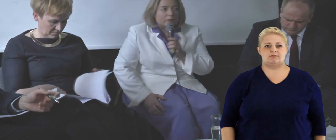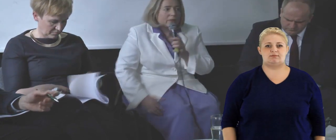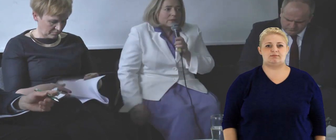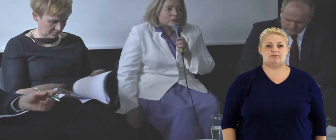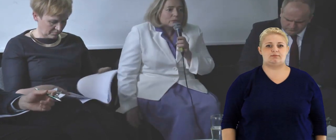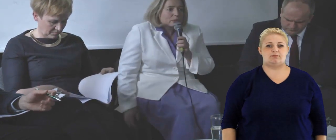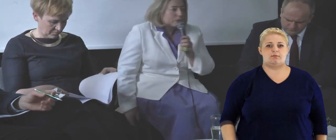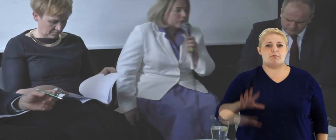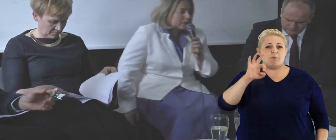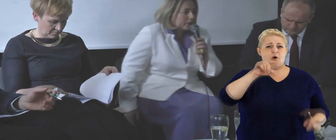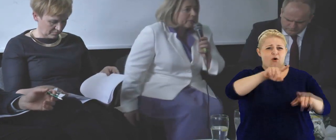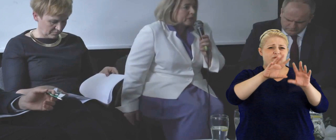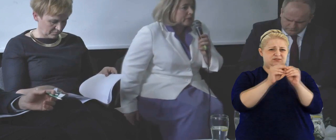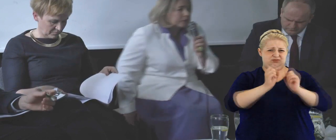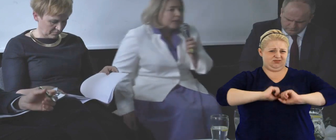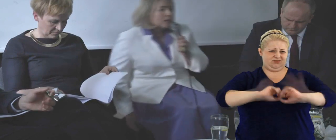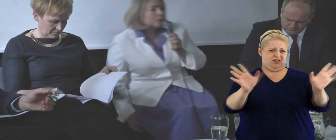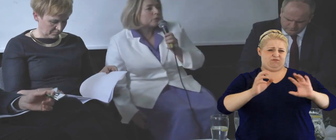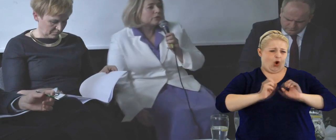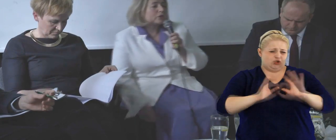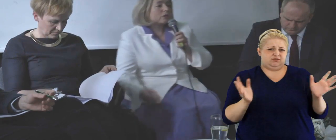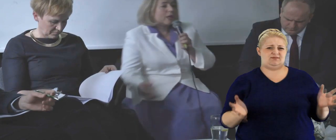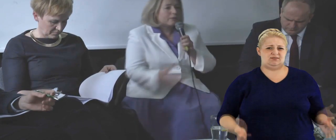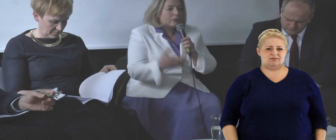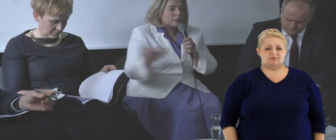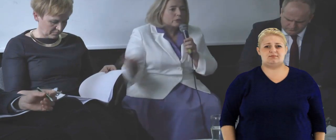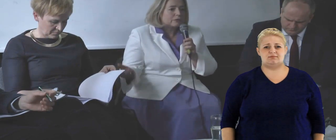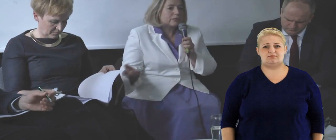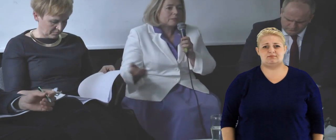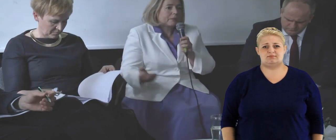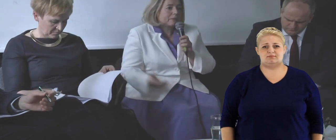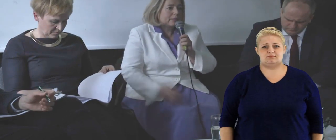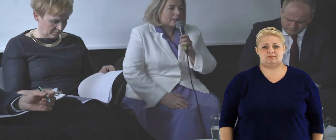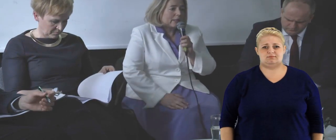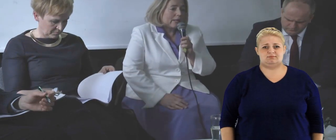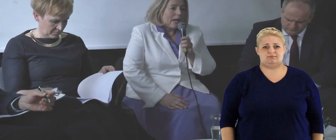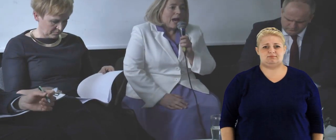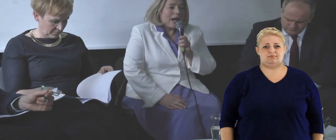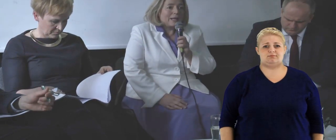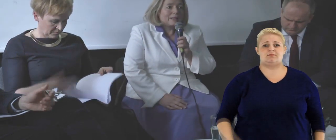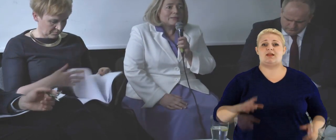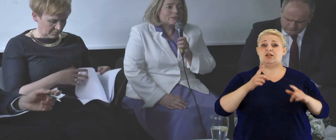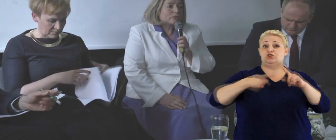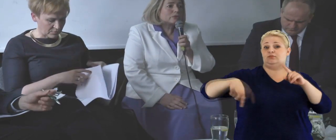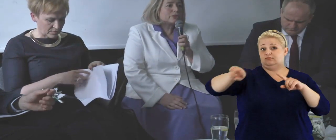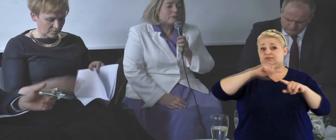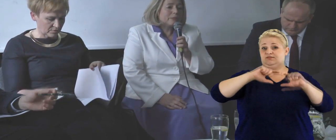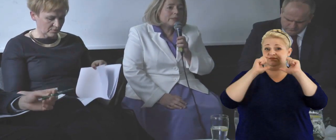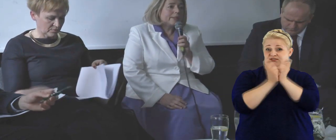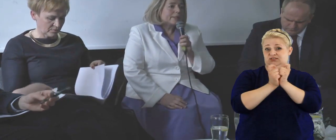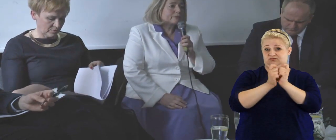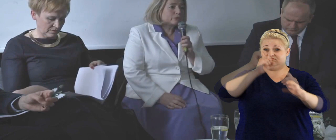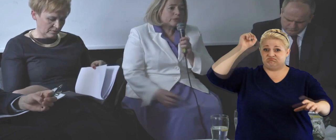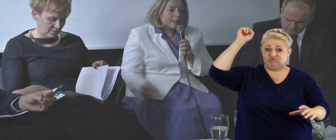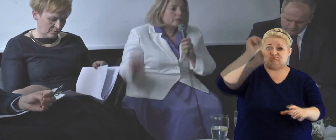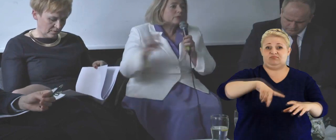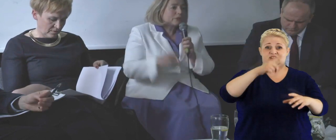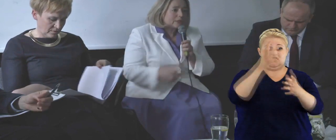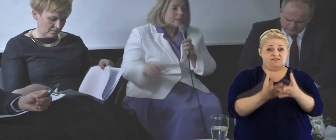zarejestrować, prawda, to, to, to, nie ma żadnej, to było wszystko jawne, oczywiste, prawda, i tak dalej, ale, no, czy my